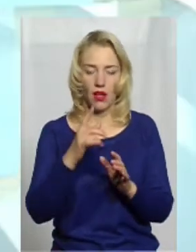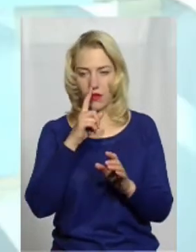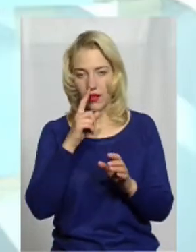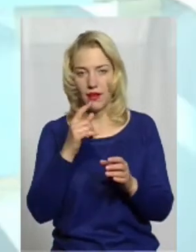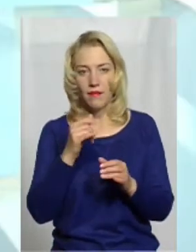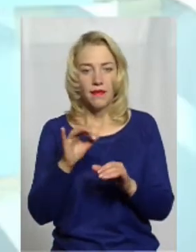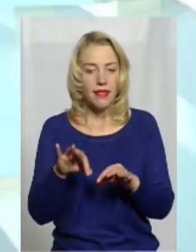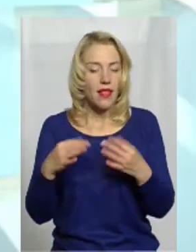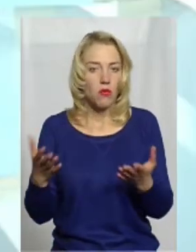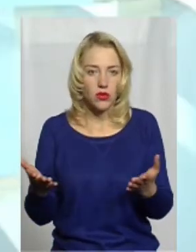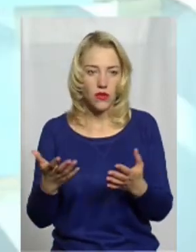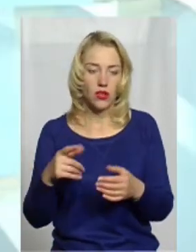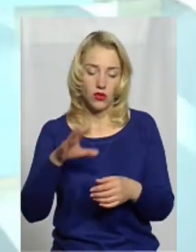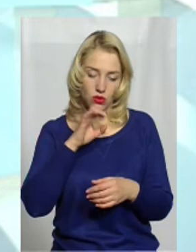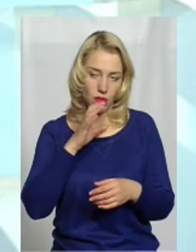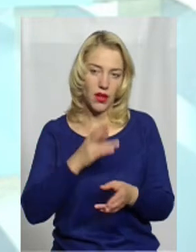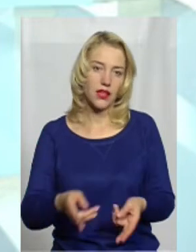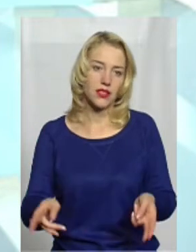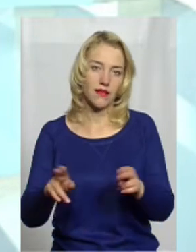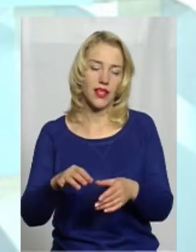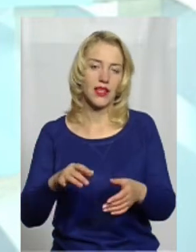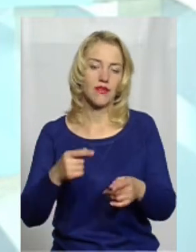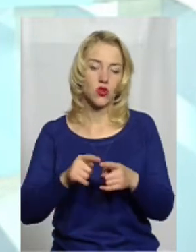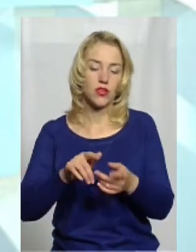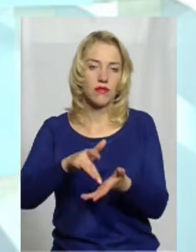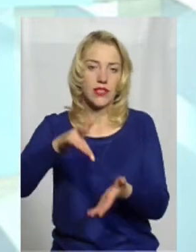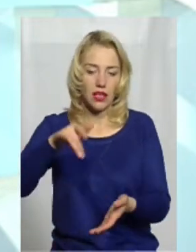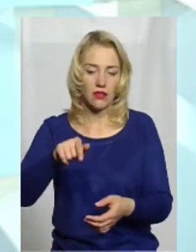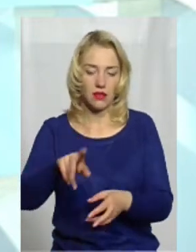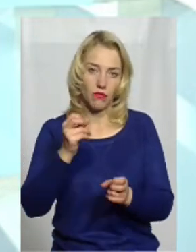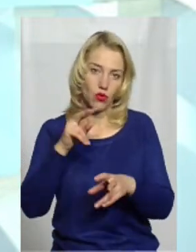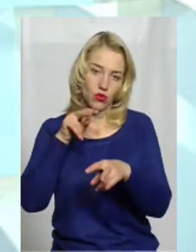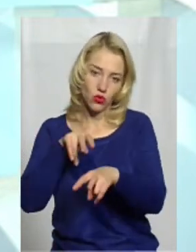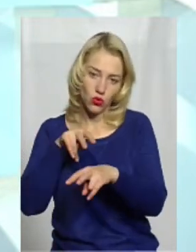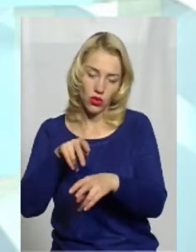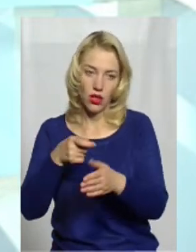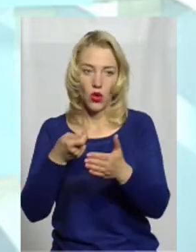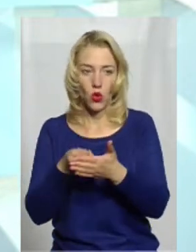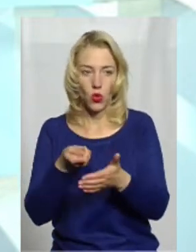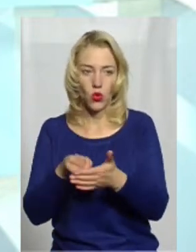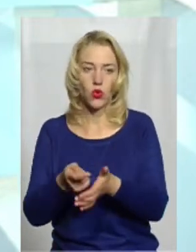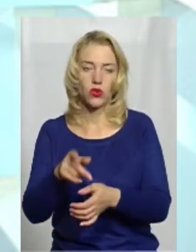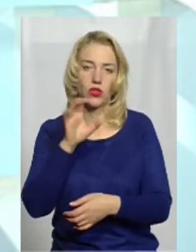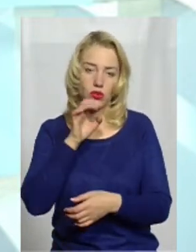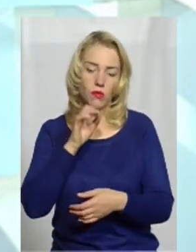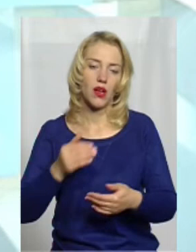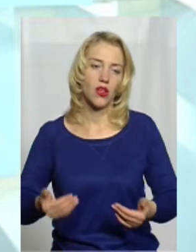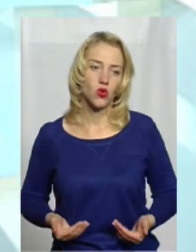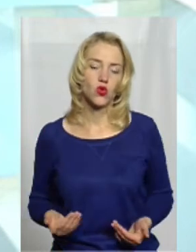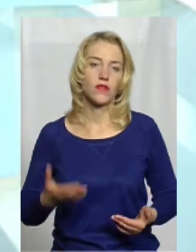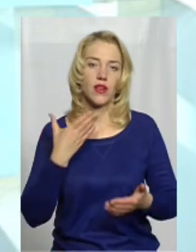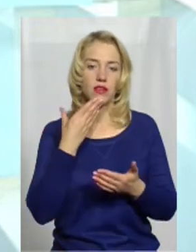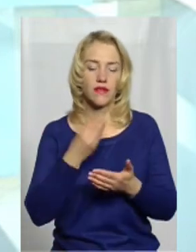тоді собака залишається на кінологічному центрі, за нею проглядають, годують її, і вона вже доживає свого